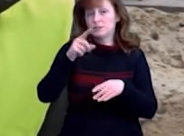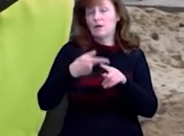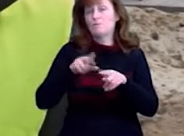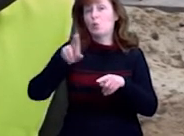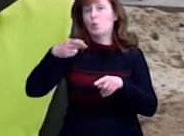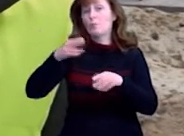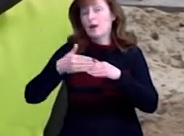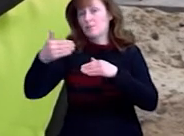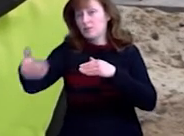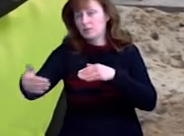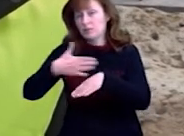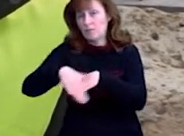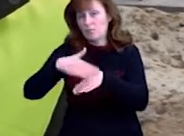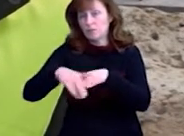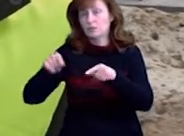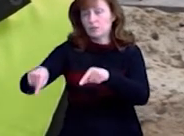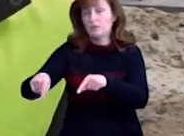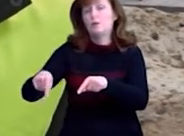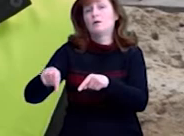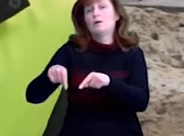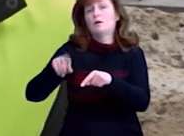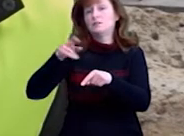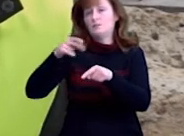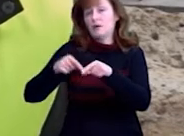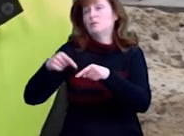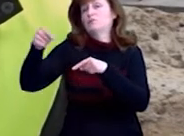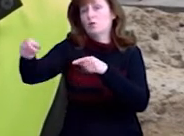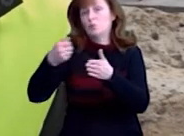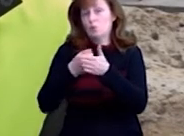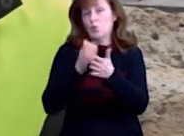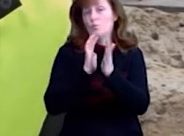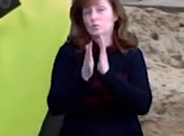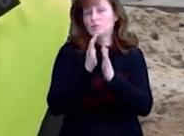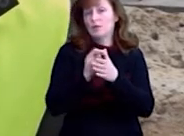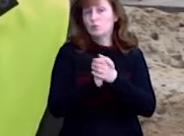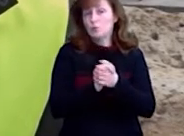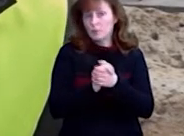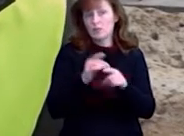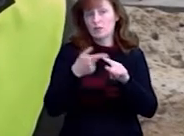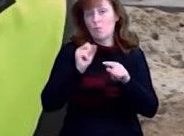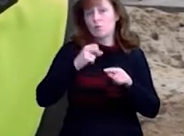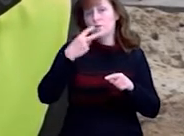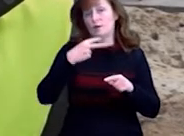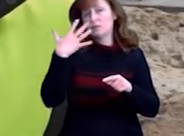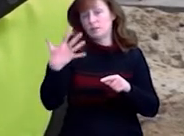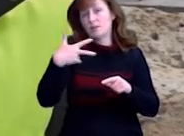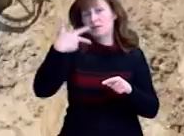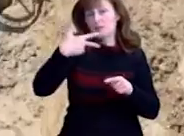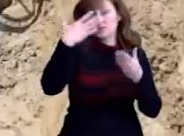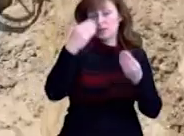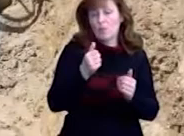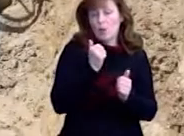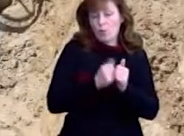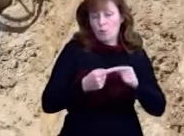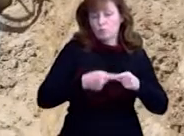П'ятницької, від П'ятницької до проспекту Міру. Відповідно, по 25-30 днів на кожну ділянку.